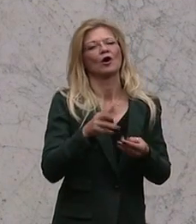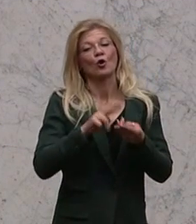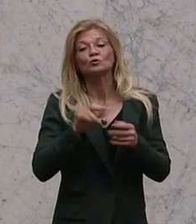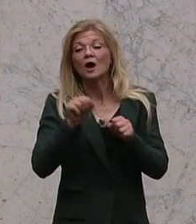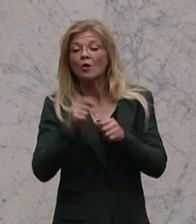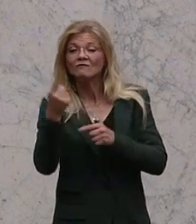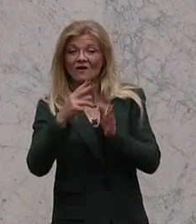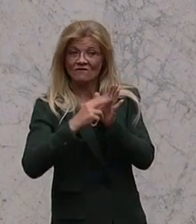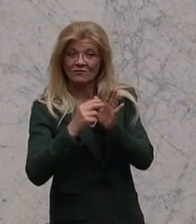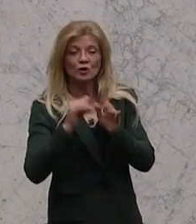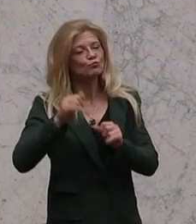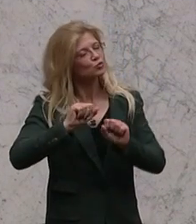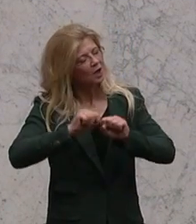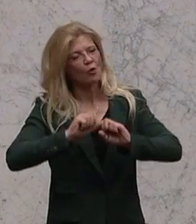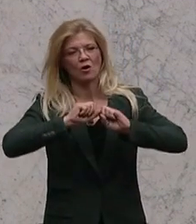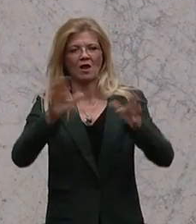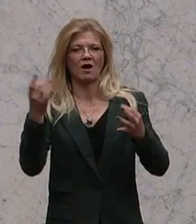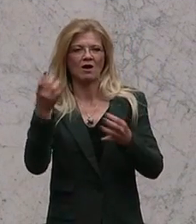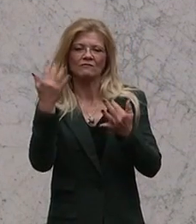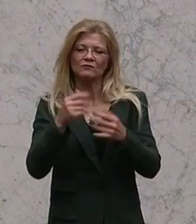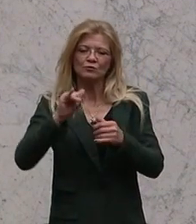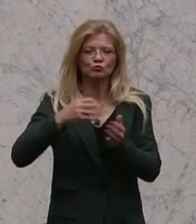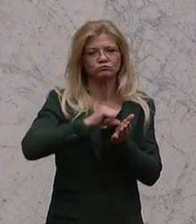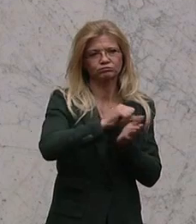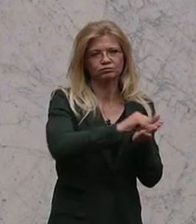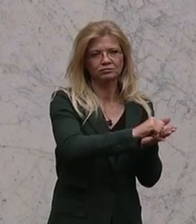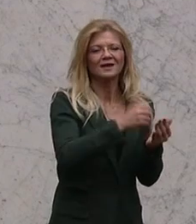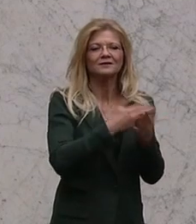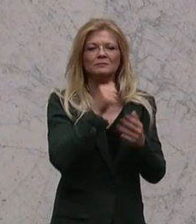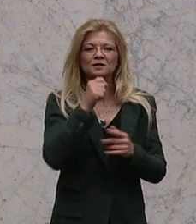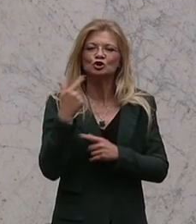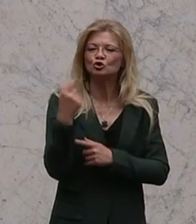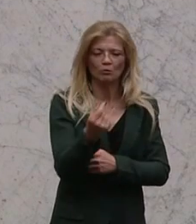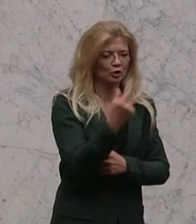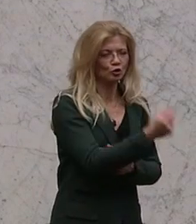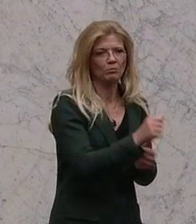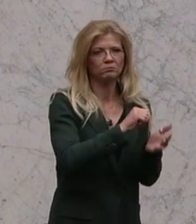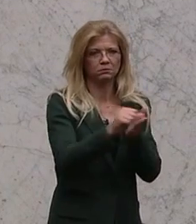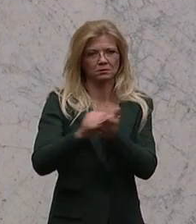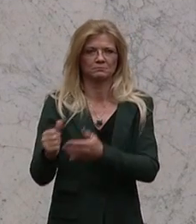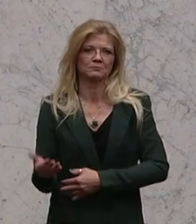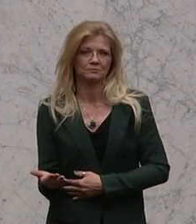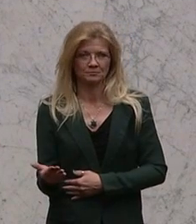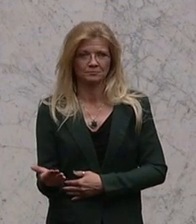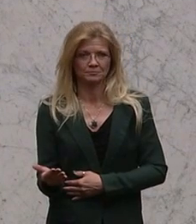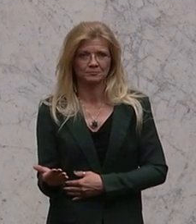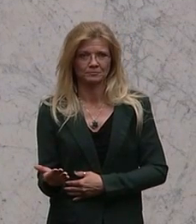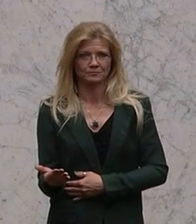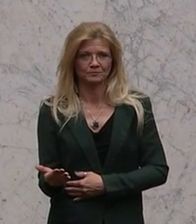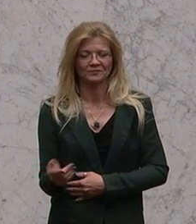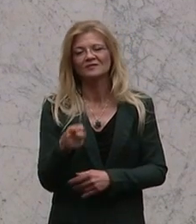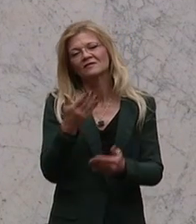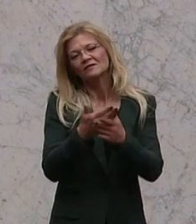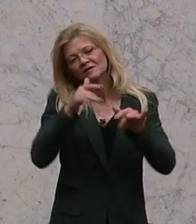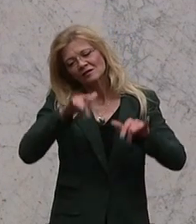welche Gebühren sie zu entrichten haben und dass es nicht zu einer Doppelgebühr kommt, zu einer Doppelzahlung kommt. Dazu haben wir in diesem